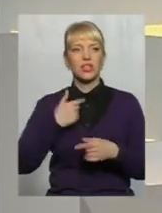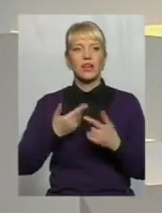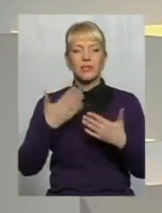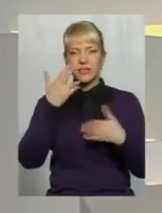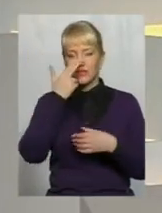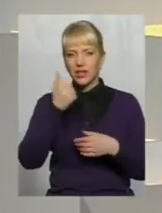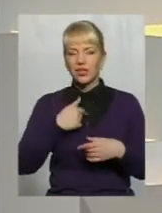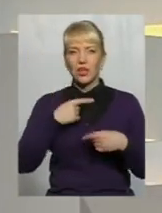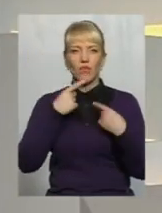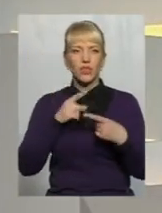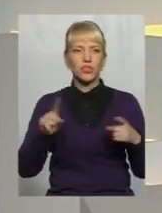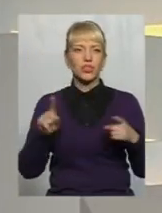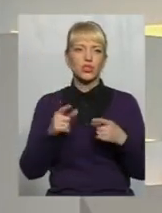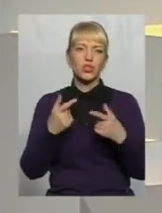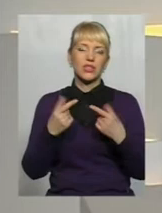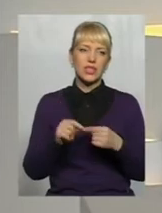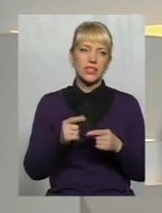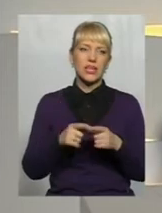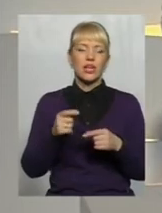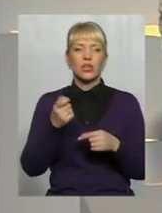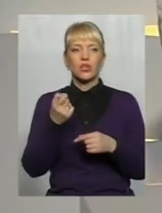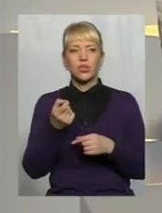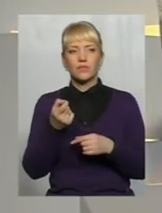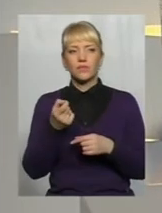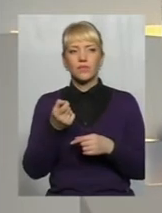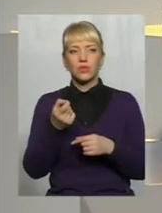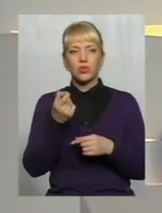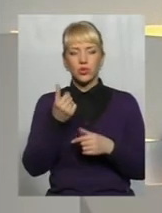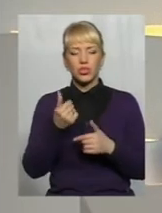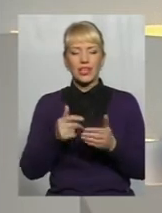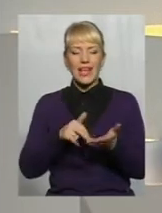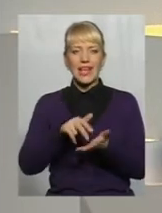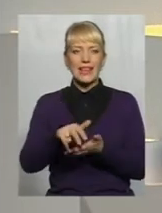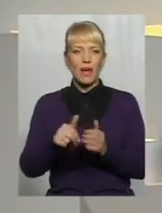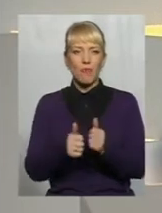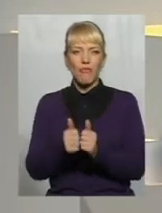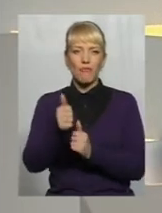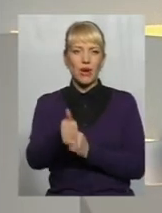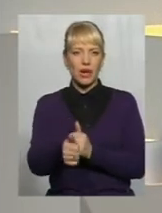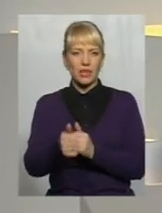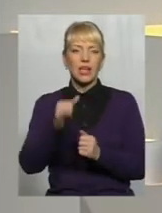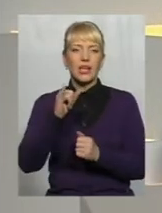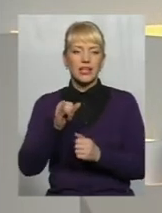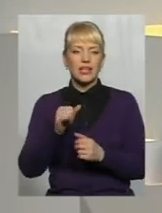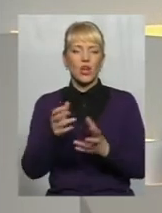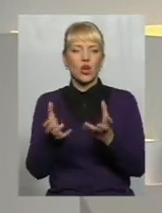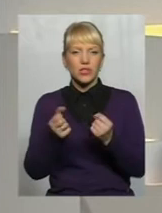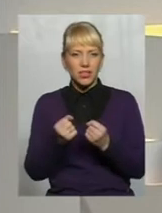звикли так, що ми десь, можливо, трохи гулі набиваємо Але йдемо попереду і отримуємо суттєві